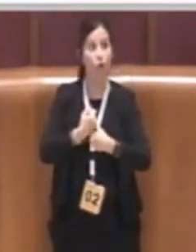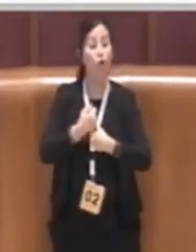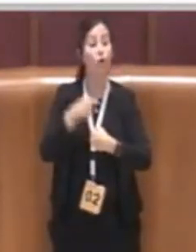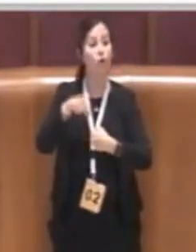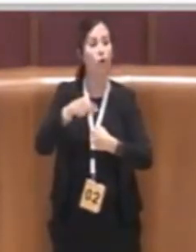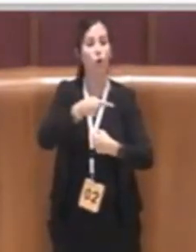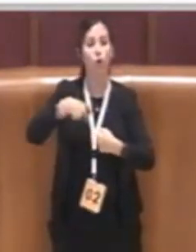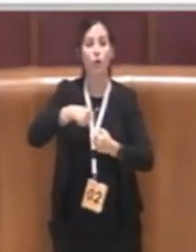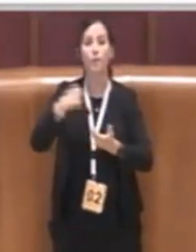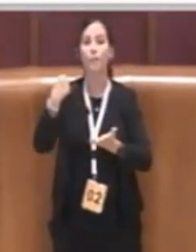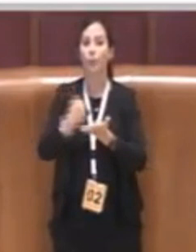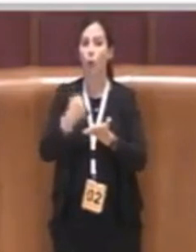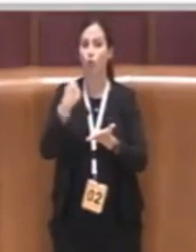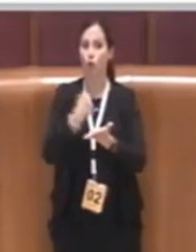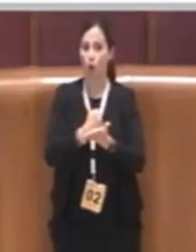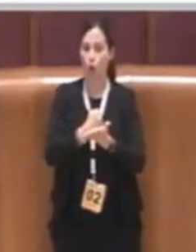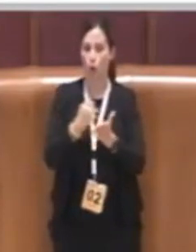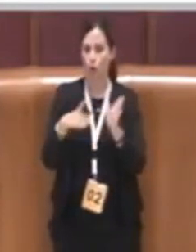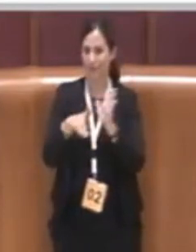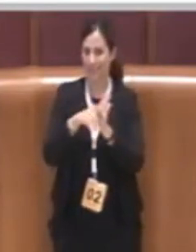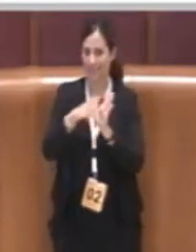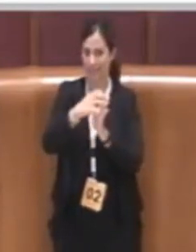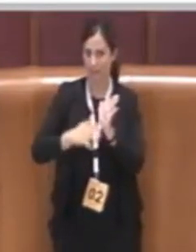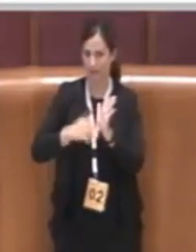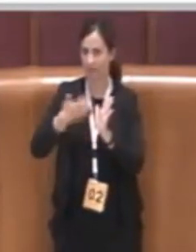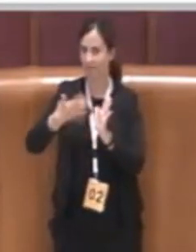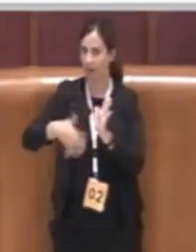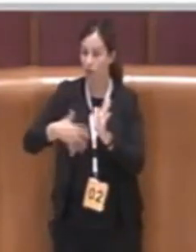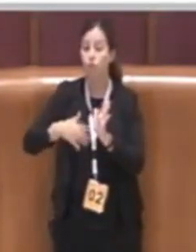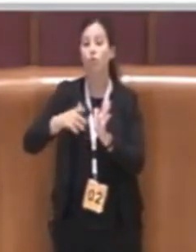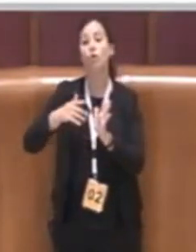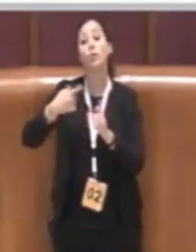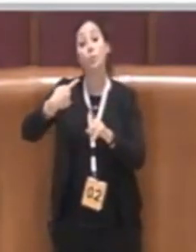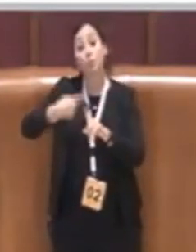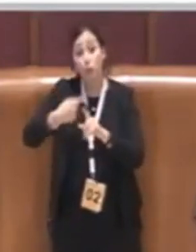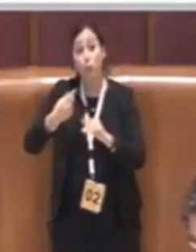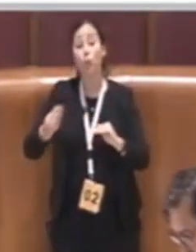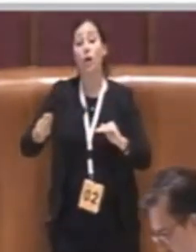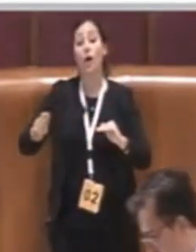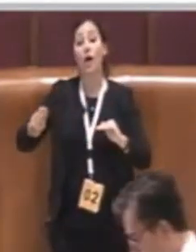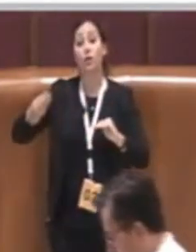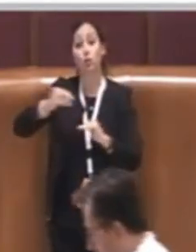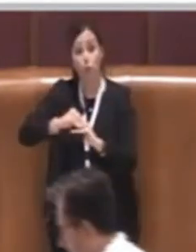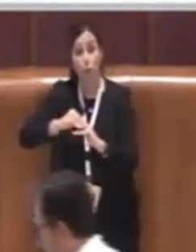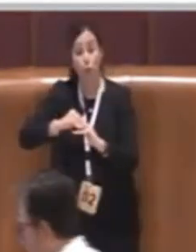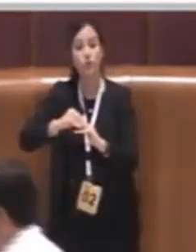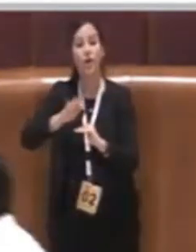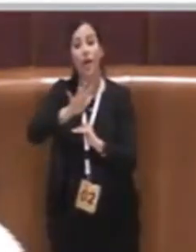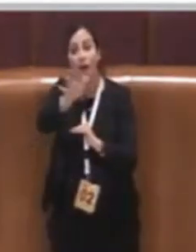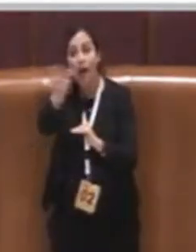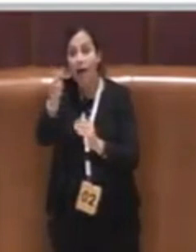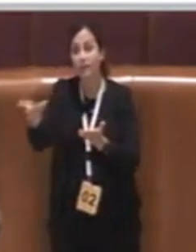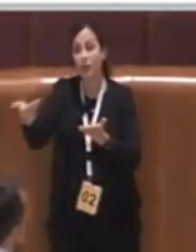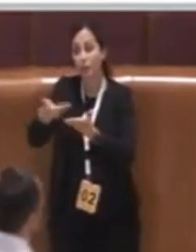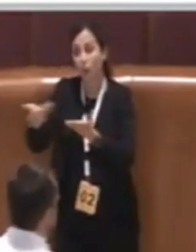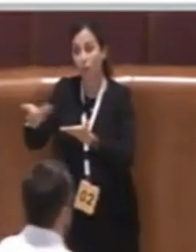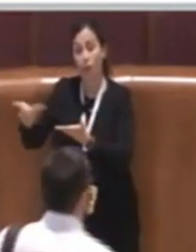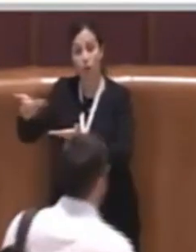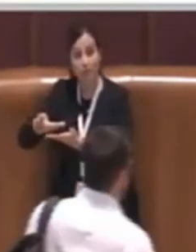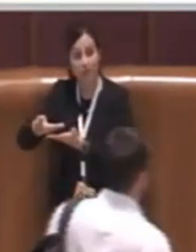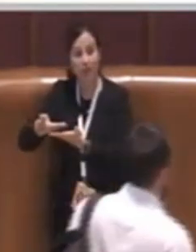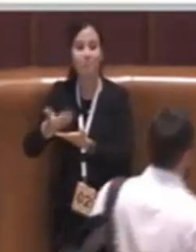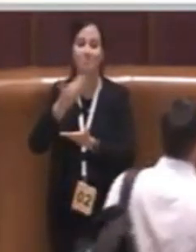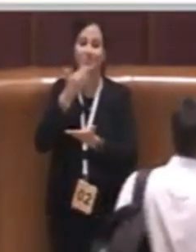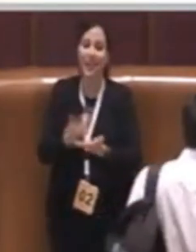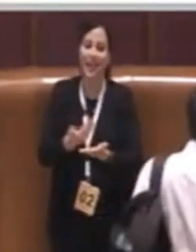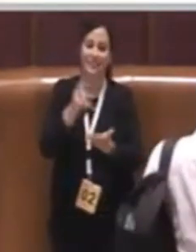'abbiamo implementata con delle proposte che sono venute fuori anche grazie al lavoro congiunto degli